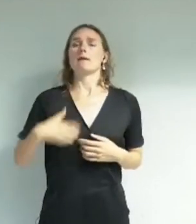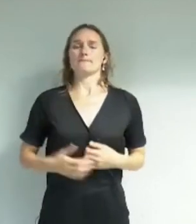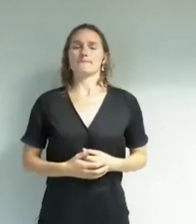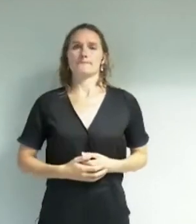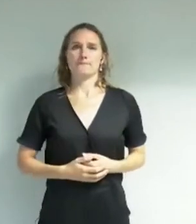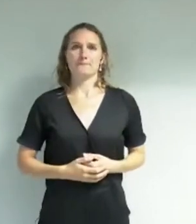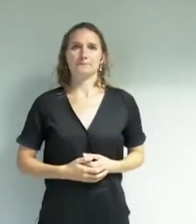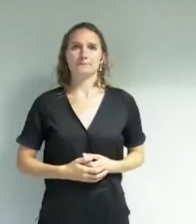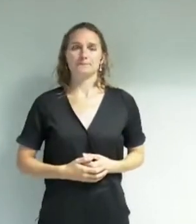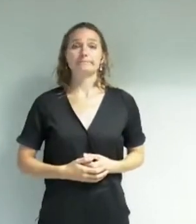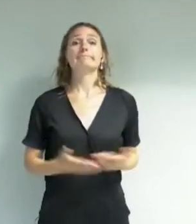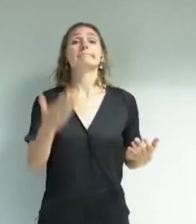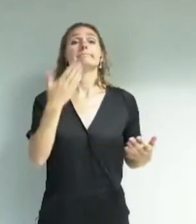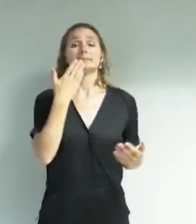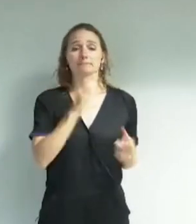Merci. M. Carignan.